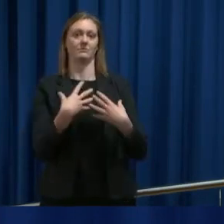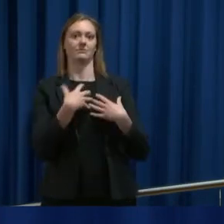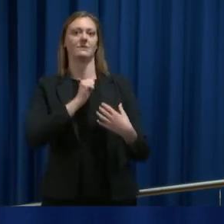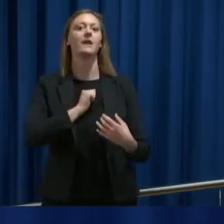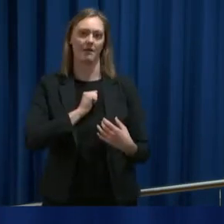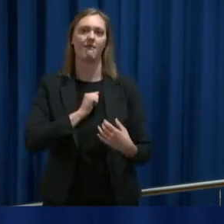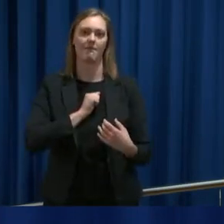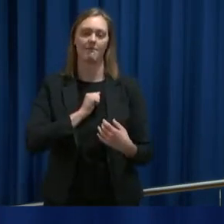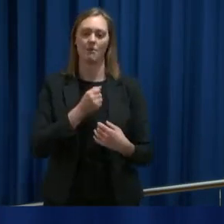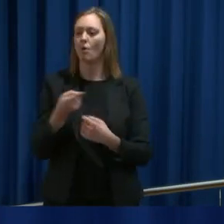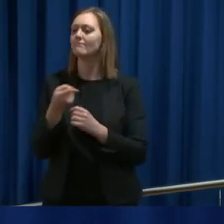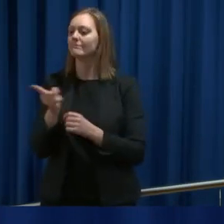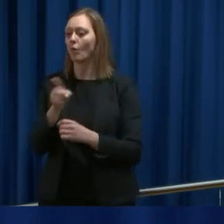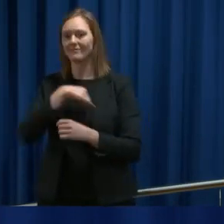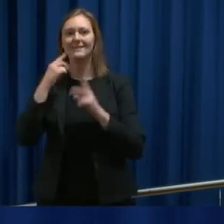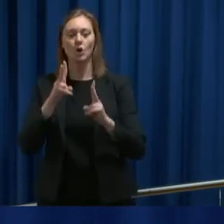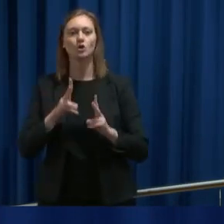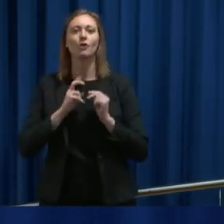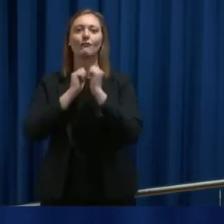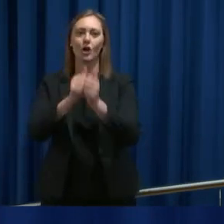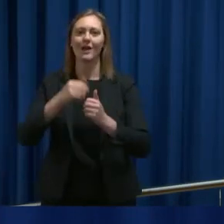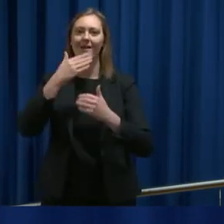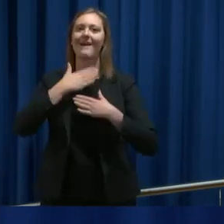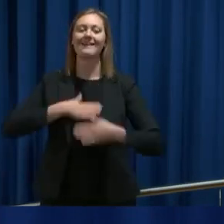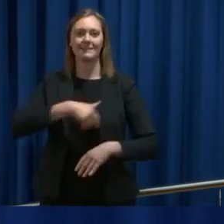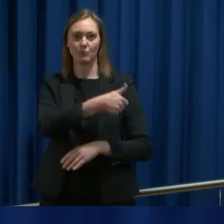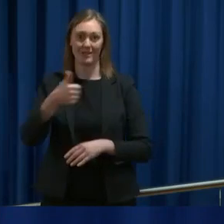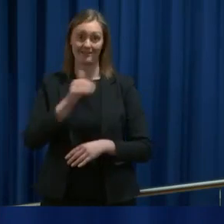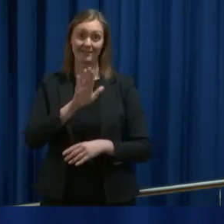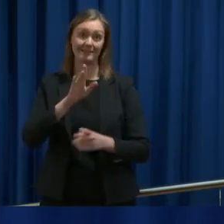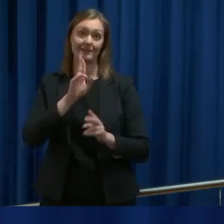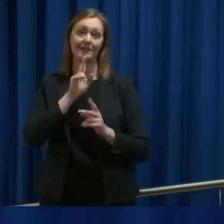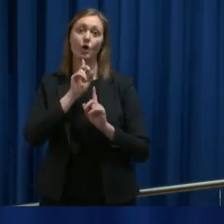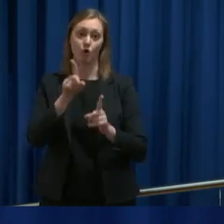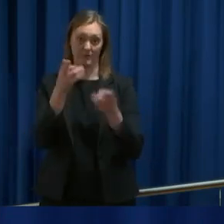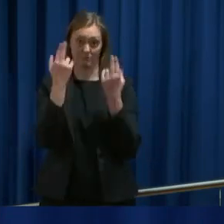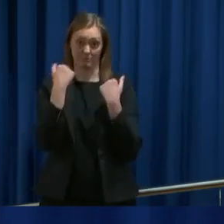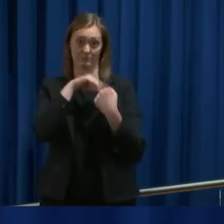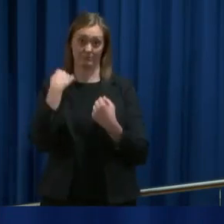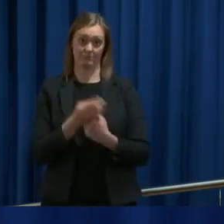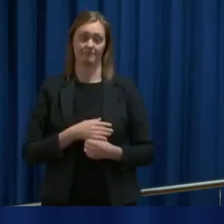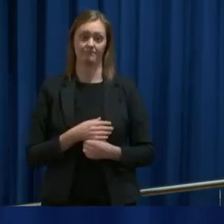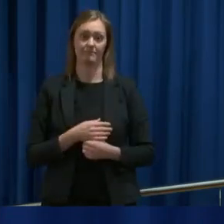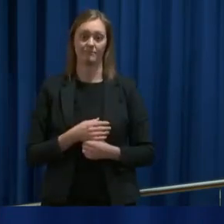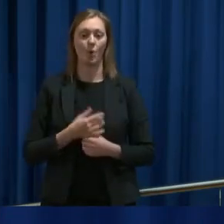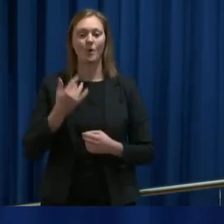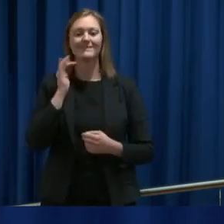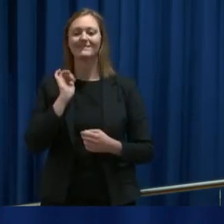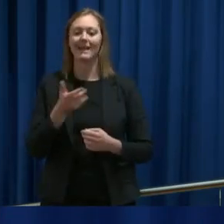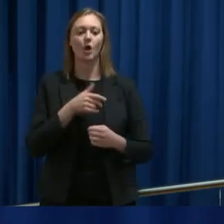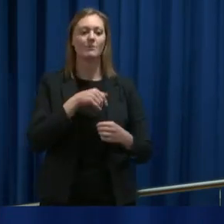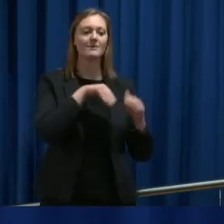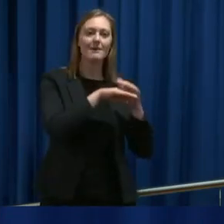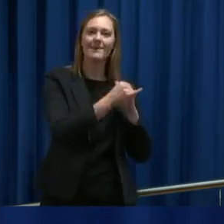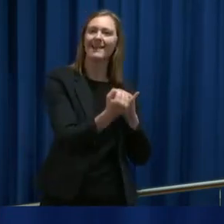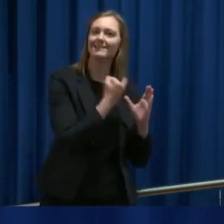og følger helsemyndighetenes råd. Selv om enkeltstatsråder nå og i tiden fremover er isolasjon og karantene,